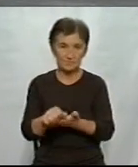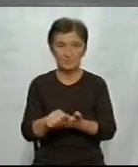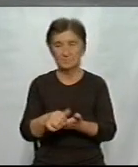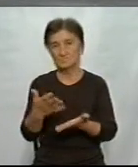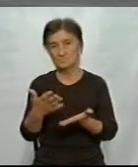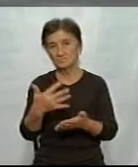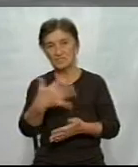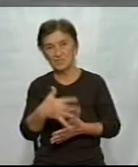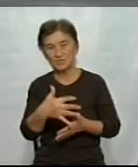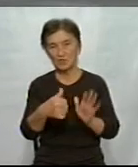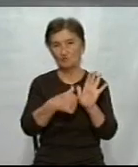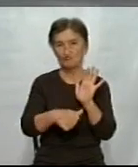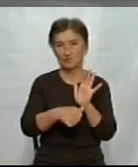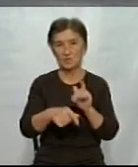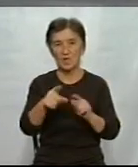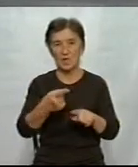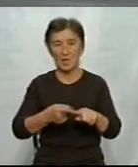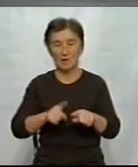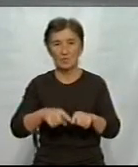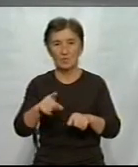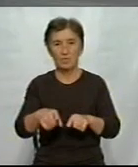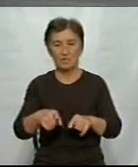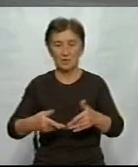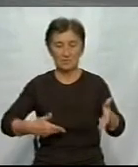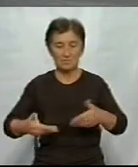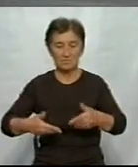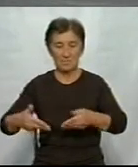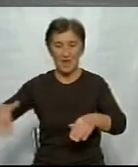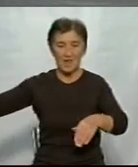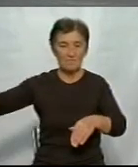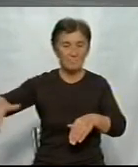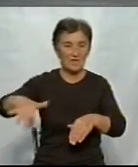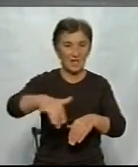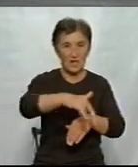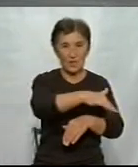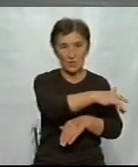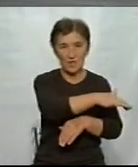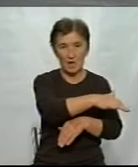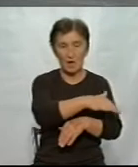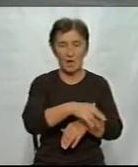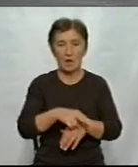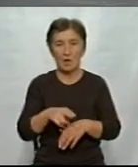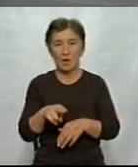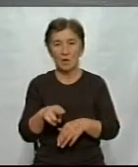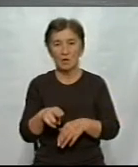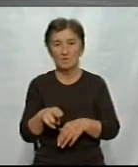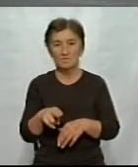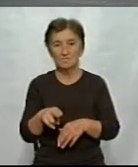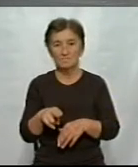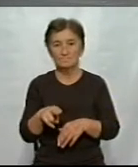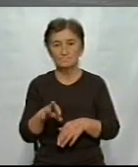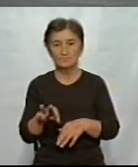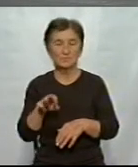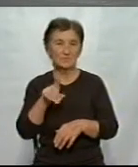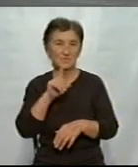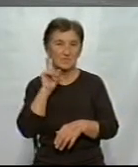років на вигляд, яка переходила проїзну частину зліву направо щодо напрямку руку вантажного автомобіля по дозволені